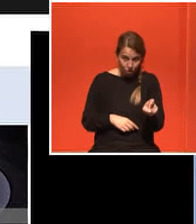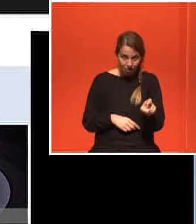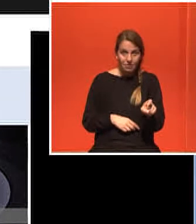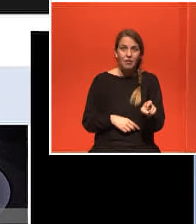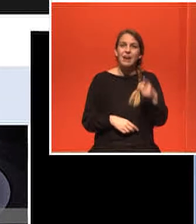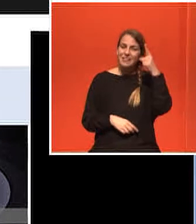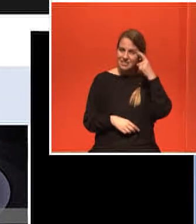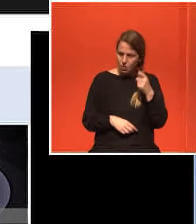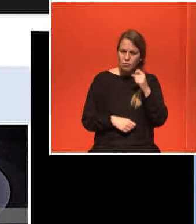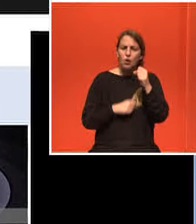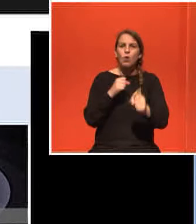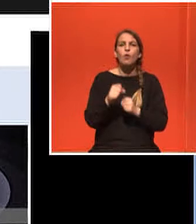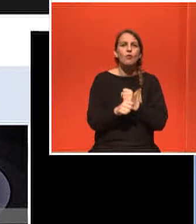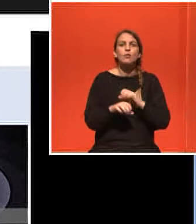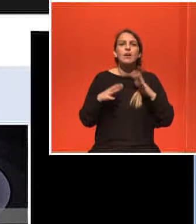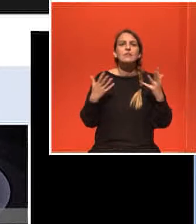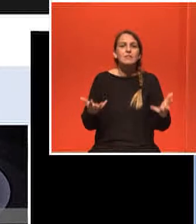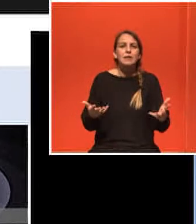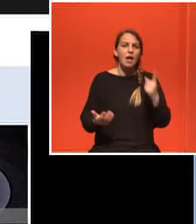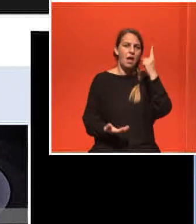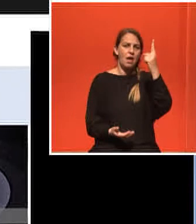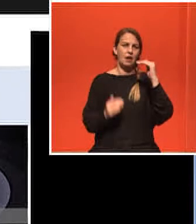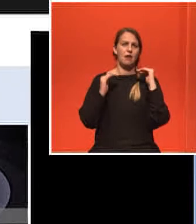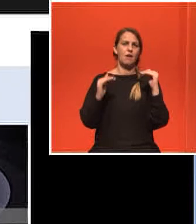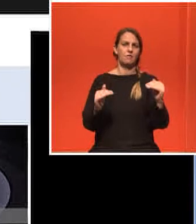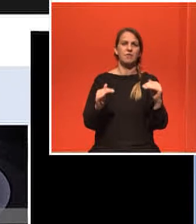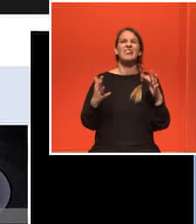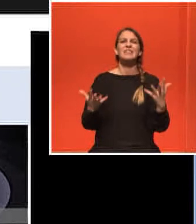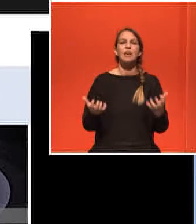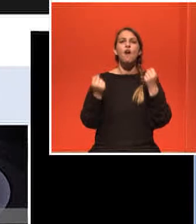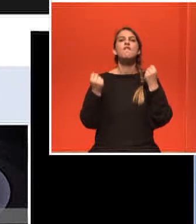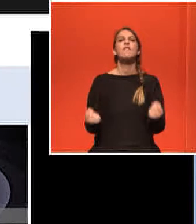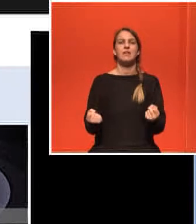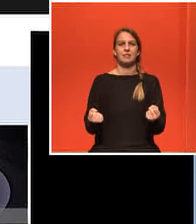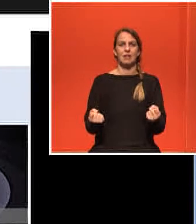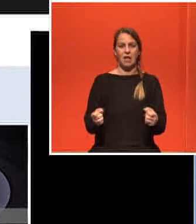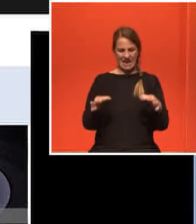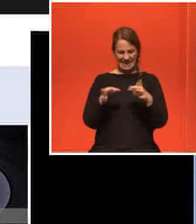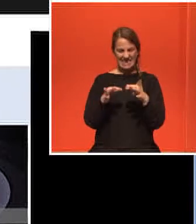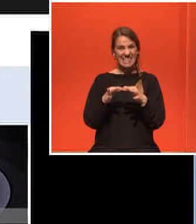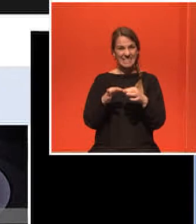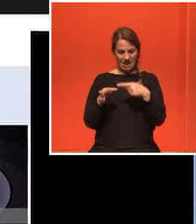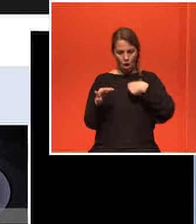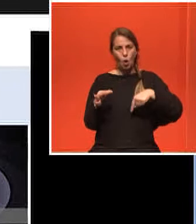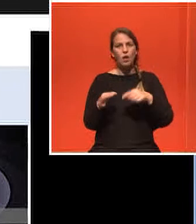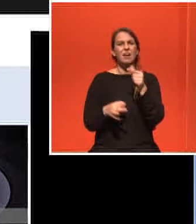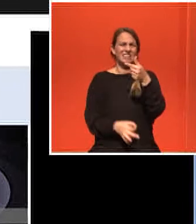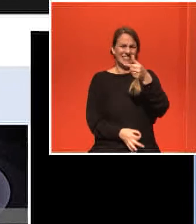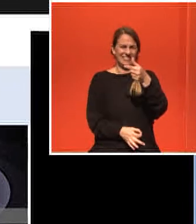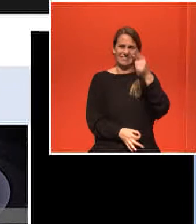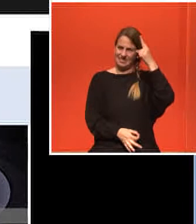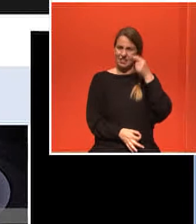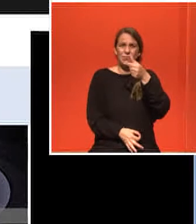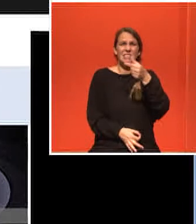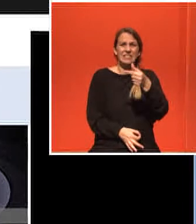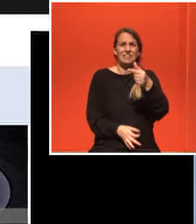σταθερά τη βαρύτητα δεν υπάρχει κύτταρο που να μην υφίσταται το ζε τη βαρύτητα τη